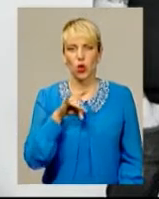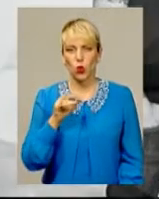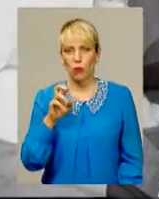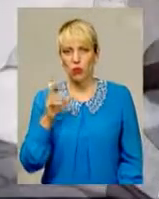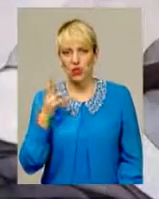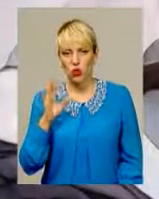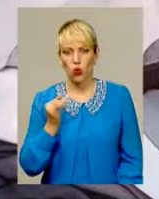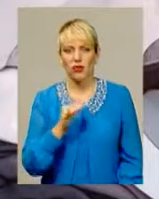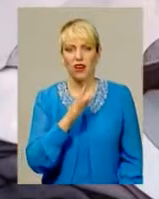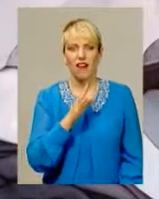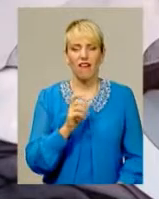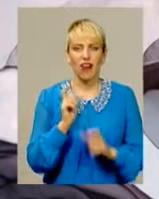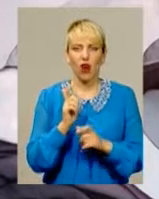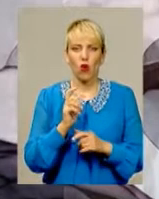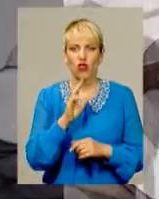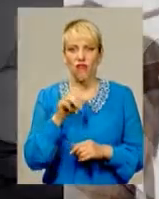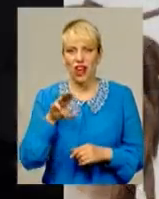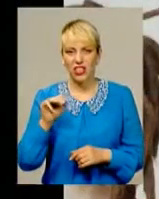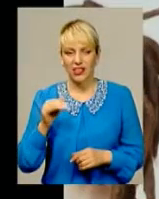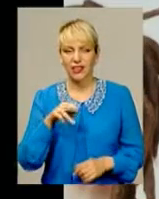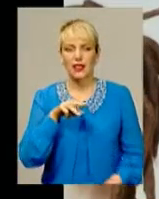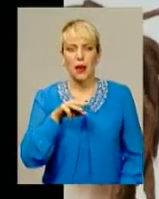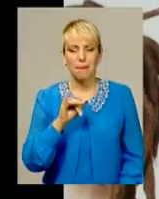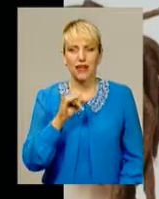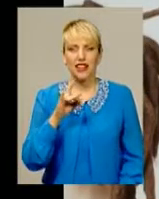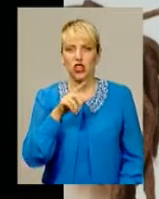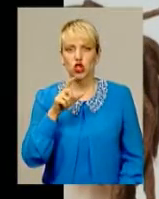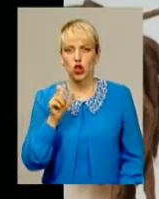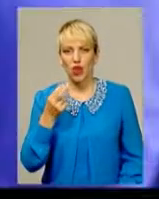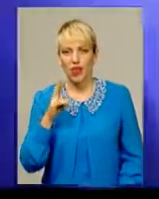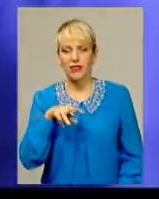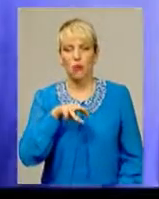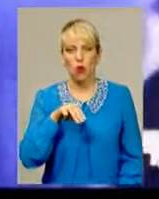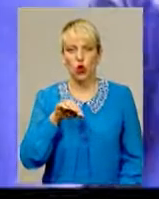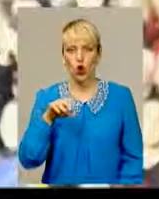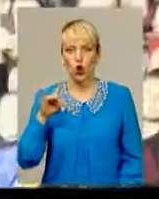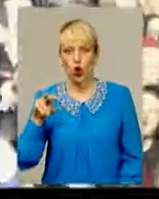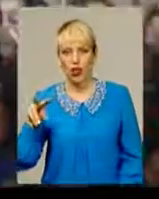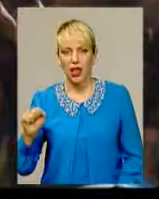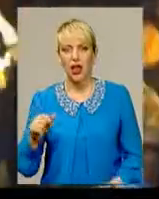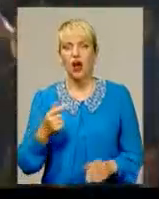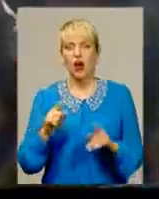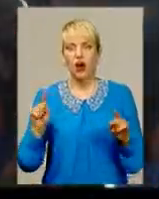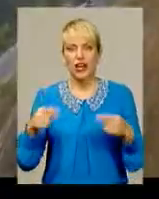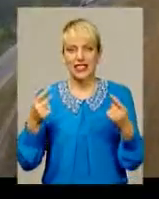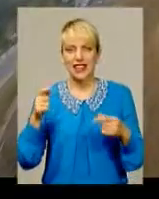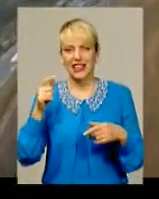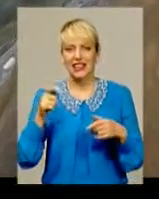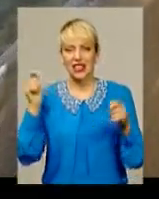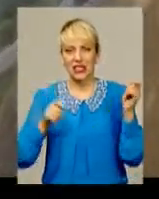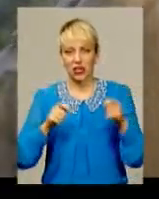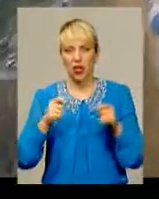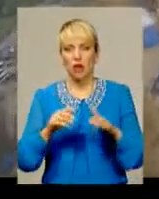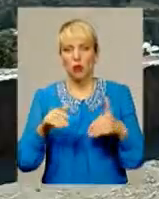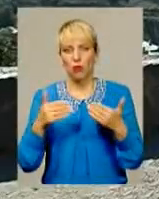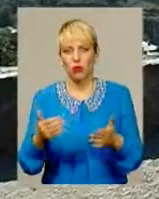Морт, Вагона Важати, Запаска, Арсен Мірзоян, Моторола. Організатори Республіки пропонують провести перші дні осені в чудовій